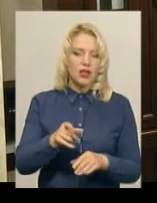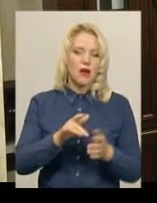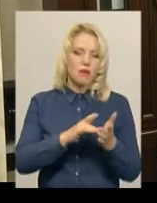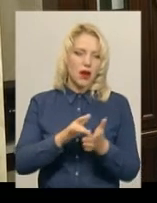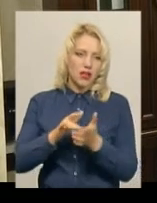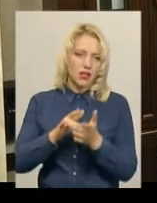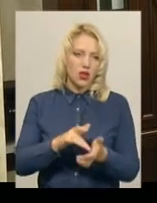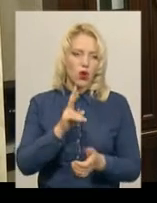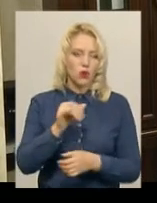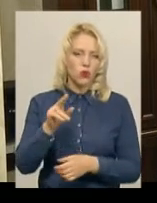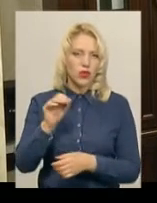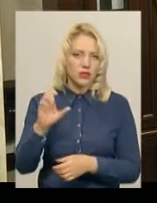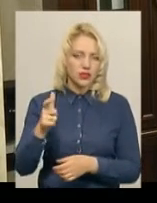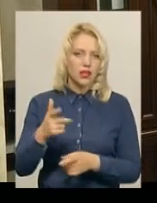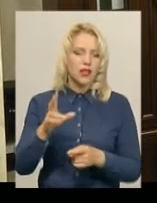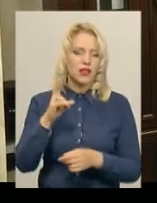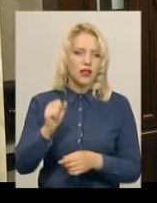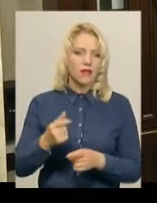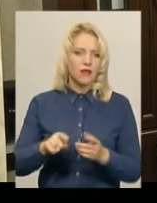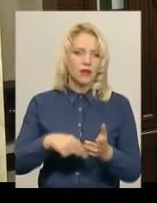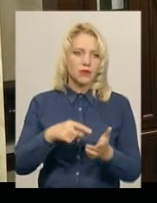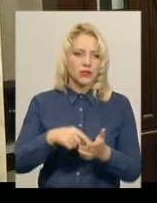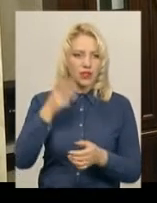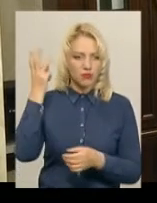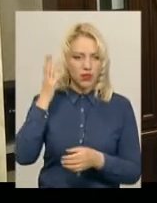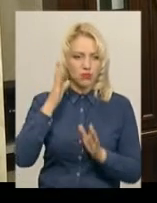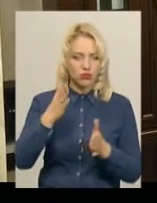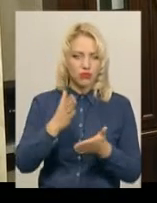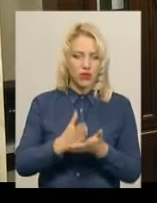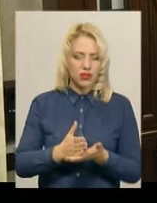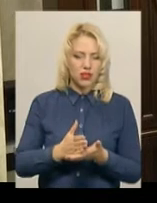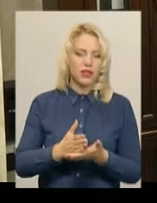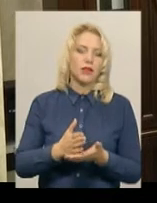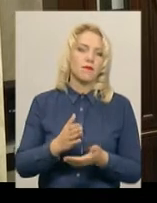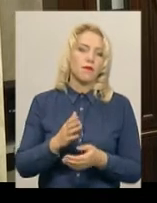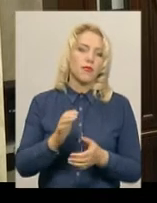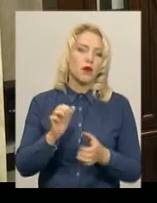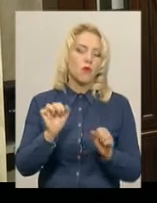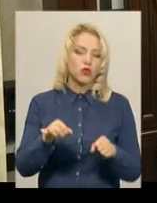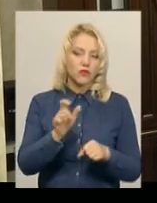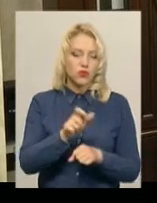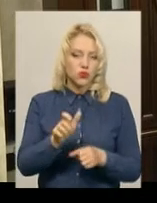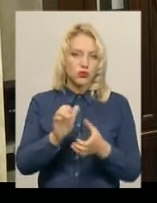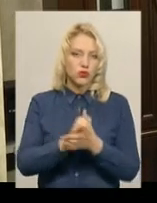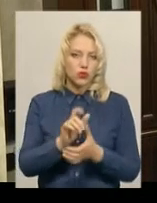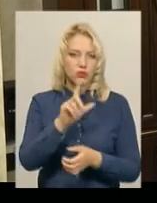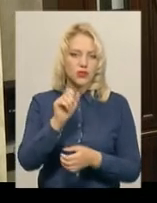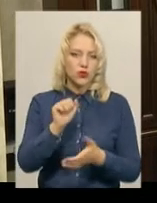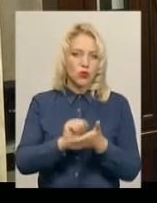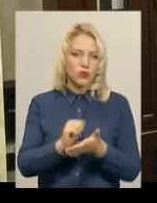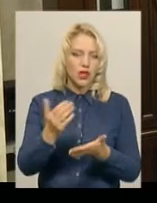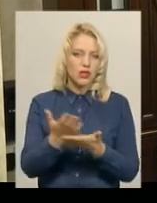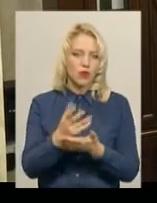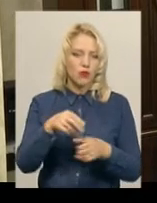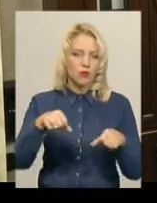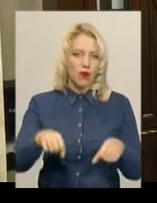фестивалю «Докудесь» мешканці міста Хмельницького будуть мати можливість ознайомитись з документальним кіном саме